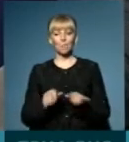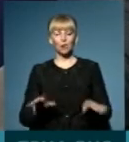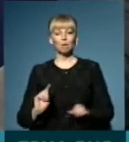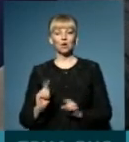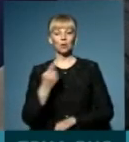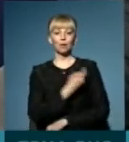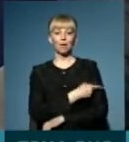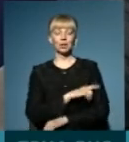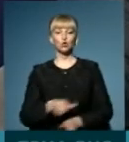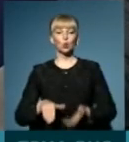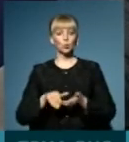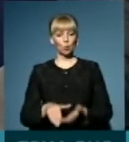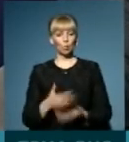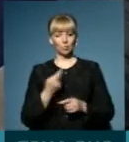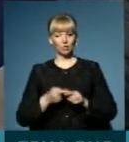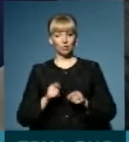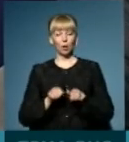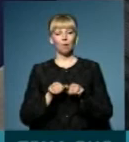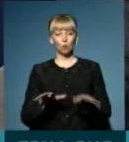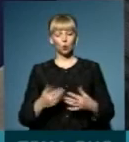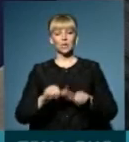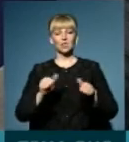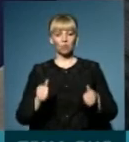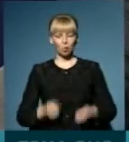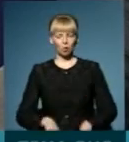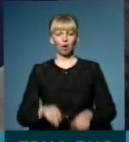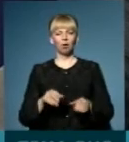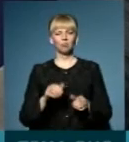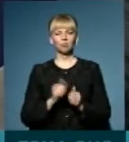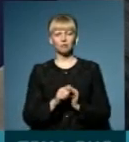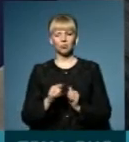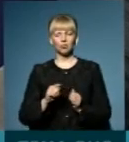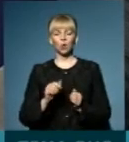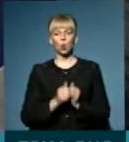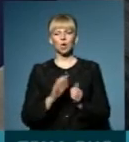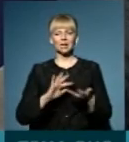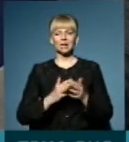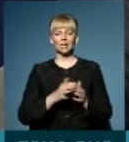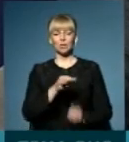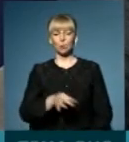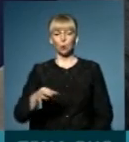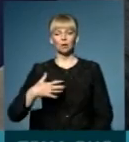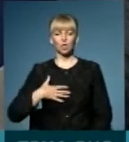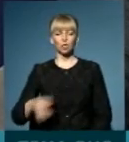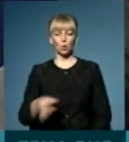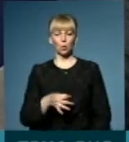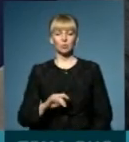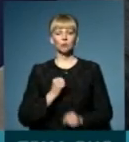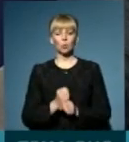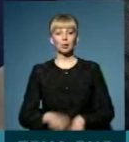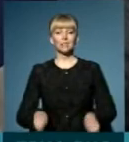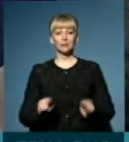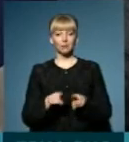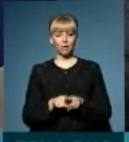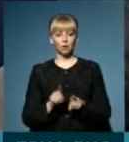первинної медичної допомоги, а ми цю мережу сформували, проаналізували кожен населений пункт нашої області і зробили так,